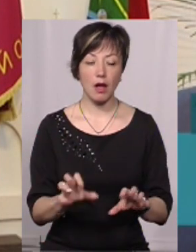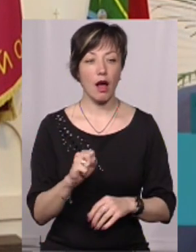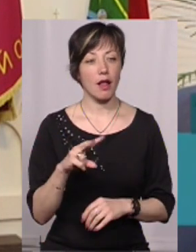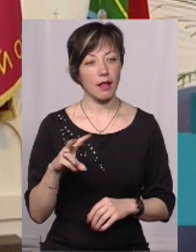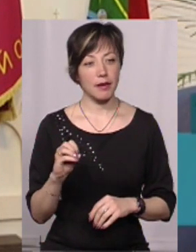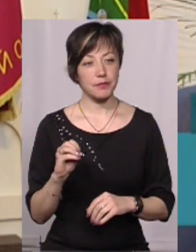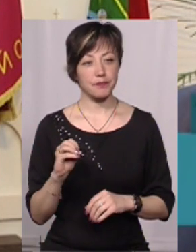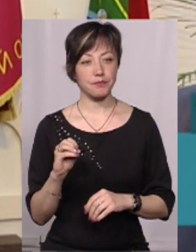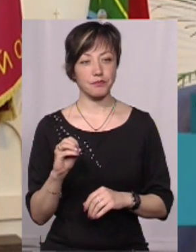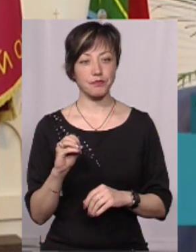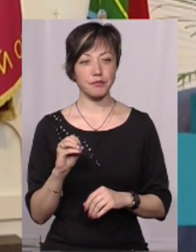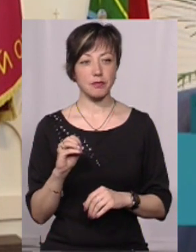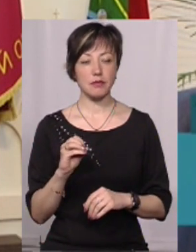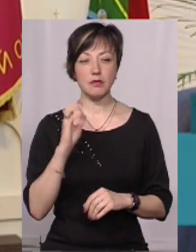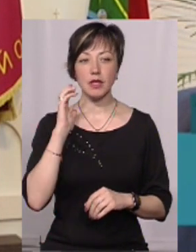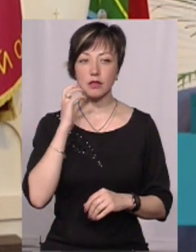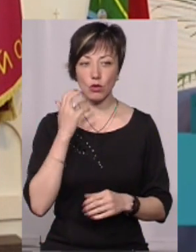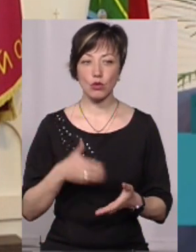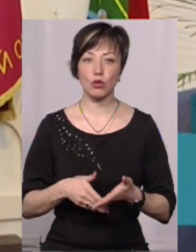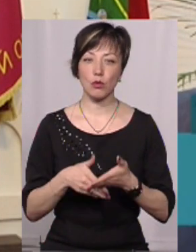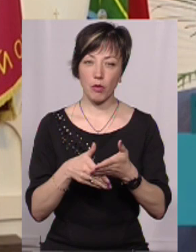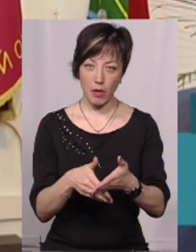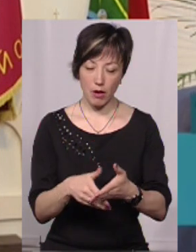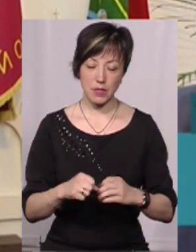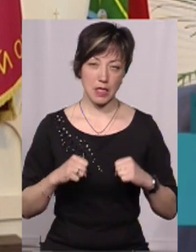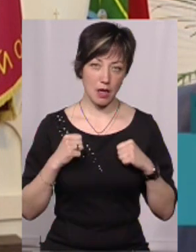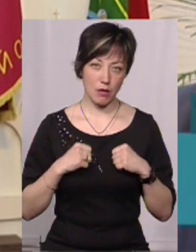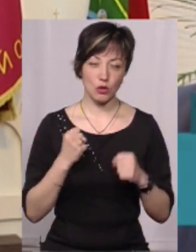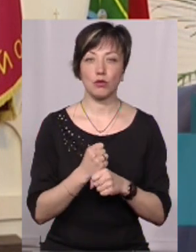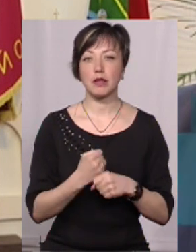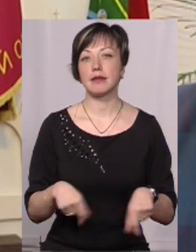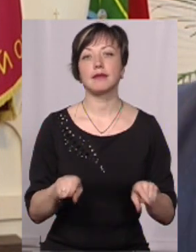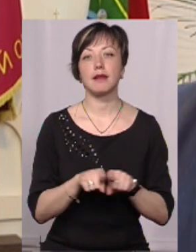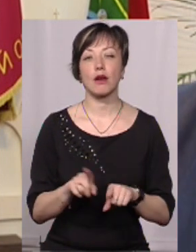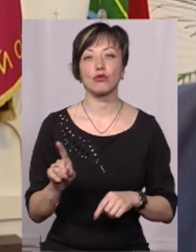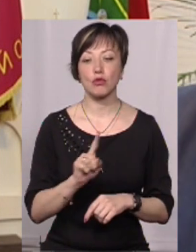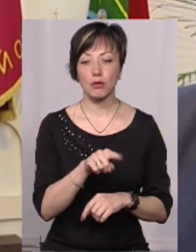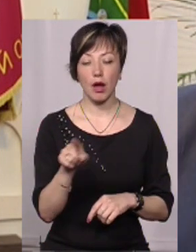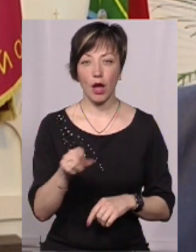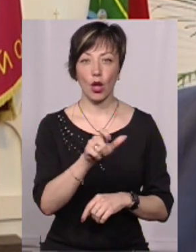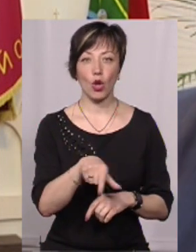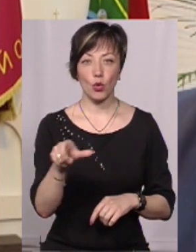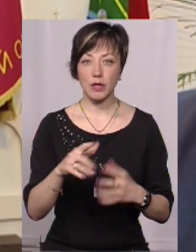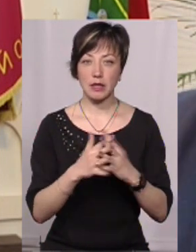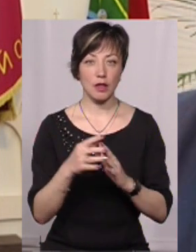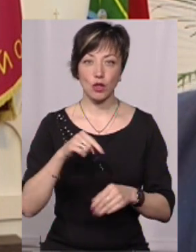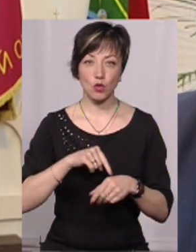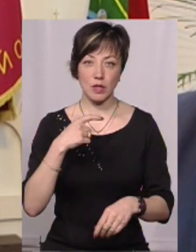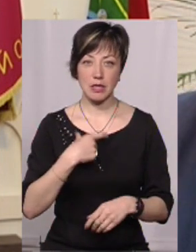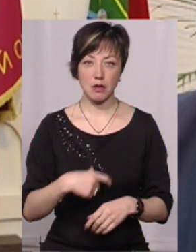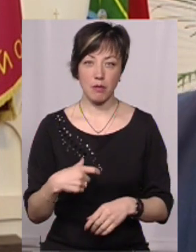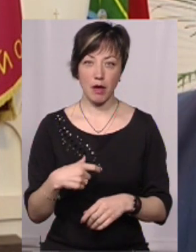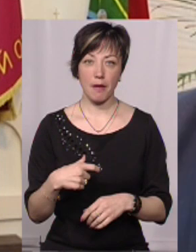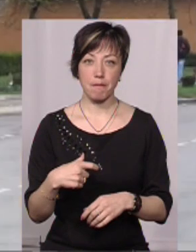але досить серйозно допомагаємо і стараємося зробити так, щоб люди сіл не чувствували себе